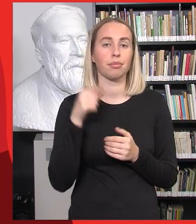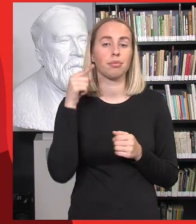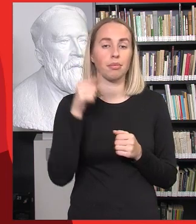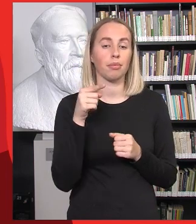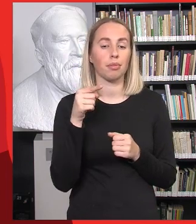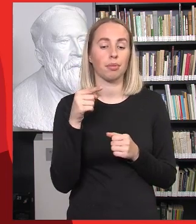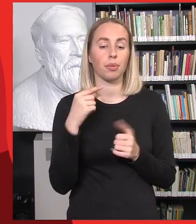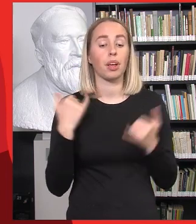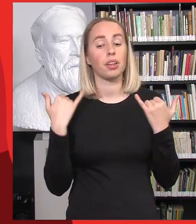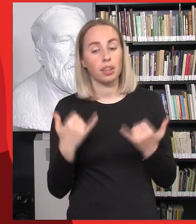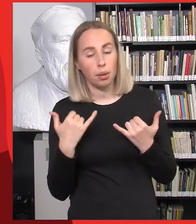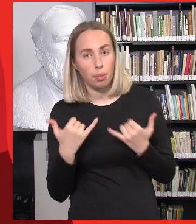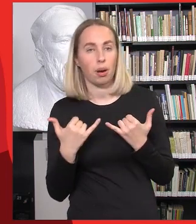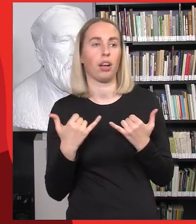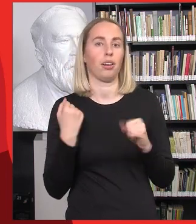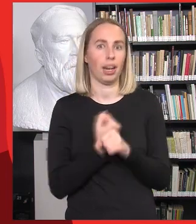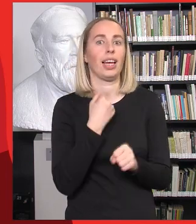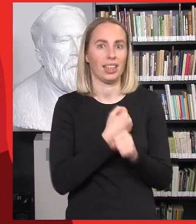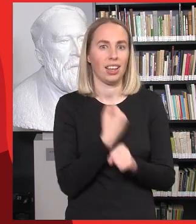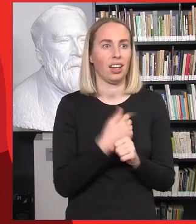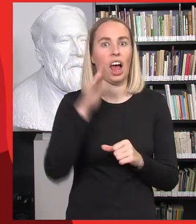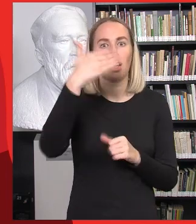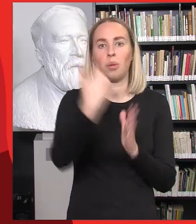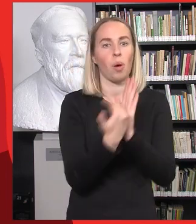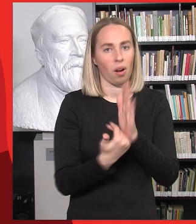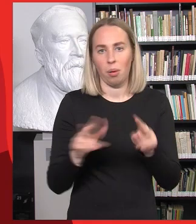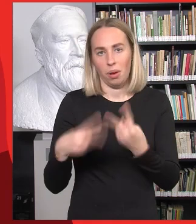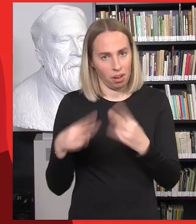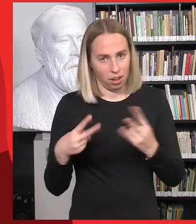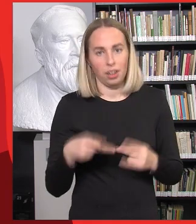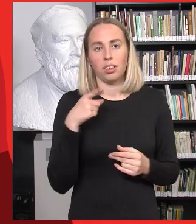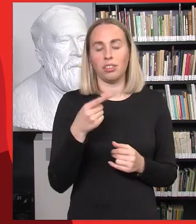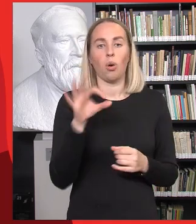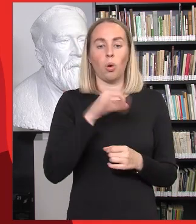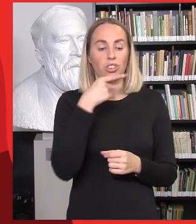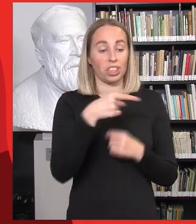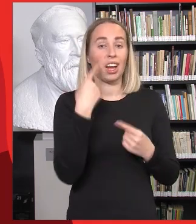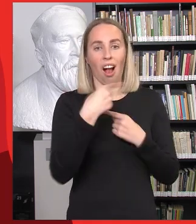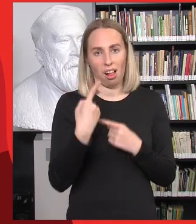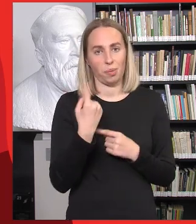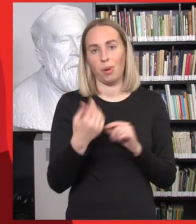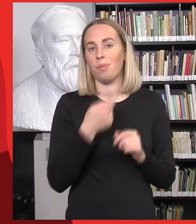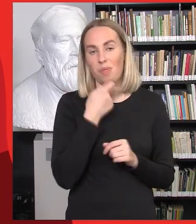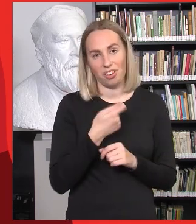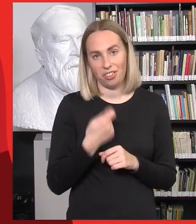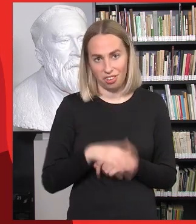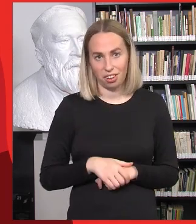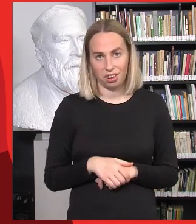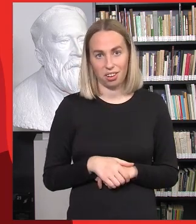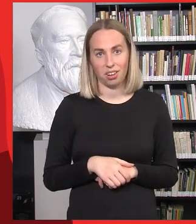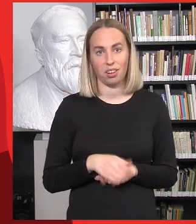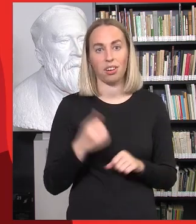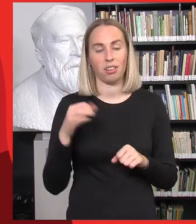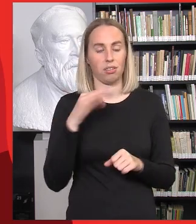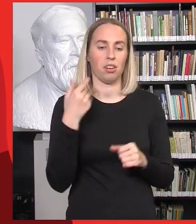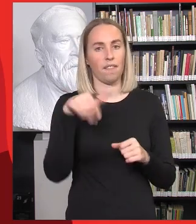ir dabar, ir nereikia tam kažkokių galbūt programų ar dar kažko tiesiog apie tai yra per mažai kalbama mokyklose ir koncentruojamas į būtent tą